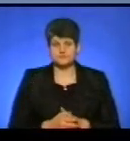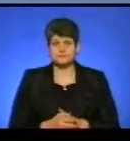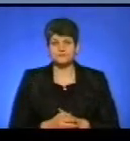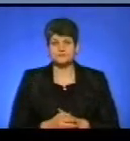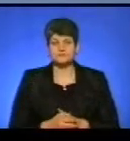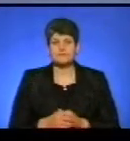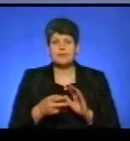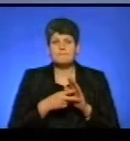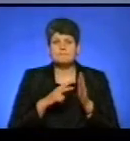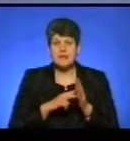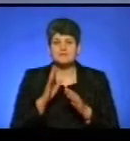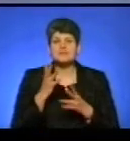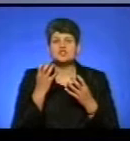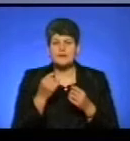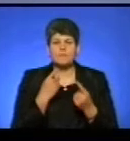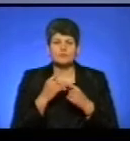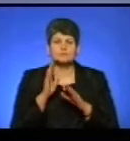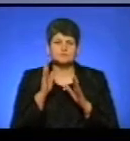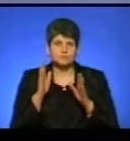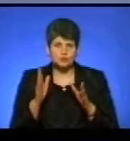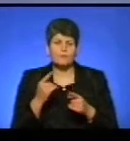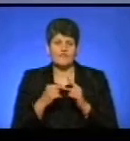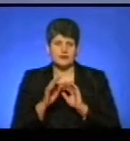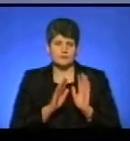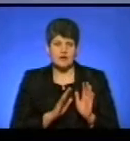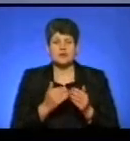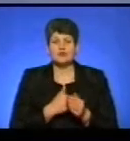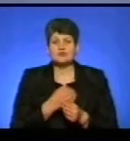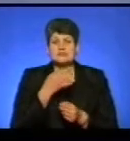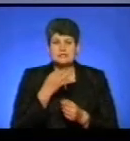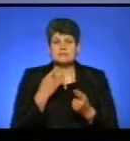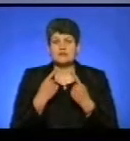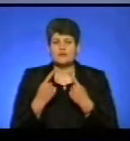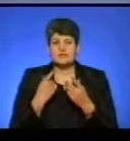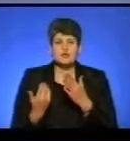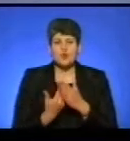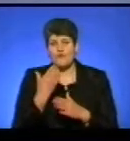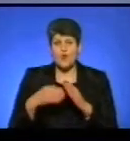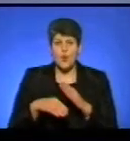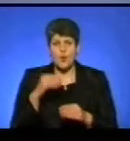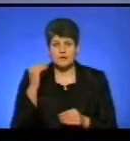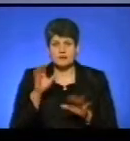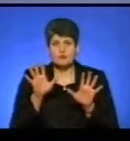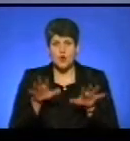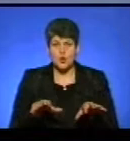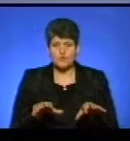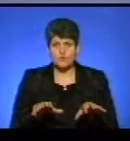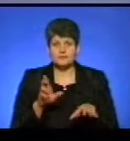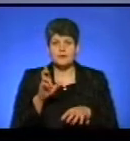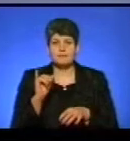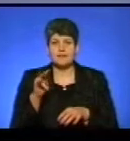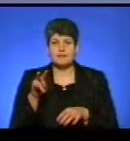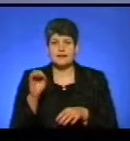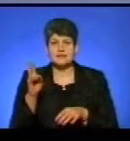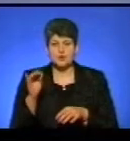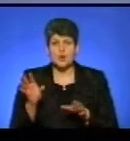план перспективний ми ще поговоримо, до нього повернемося. Але хочу сказати, що ми поспілкувалися з новообраним головою Білецької